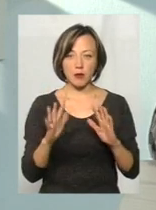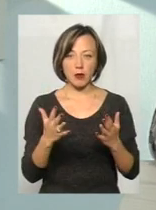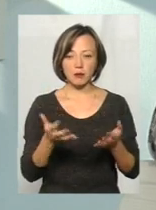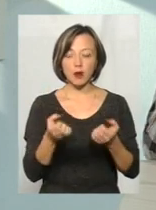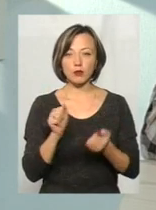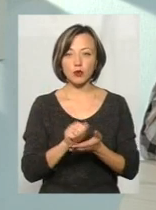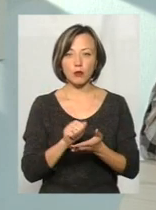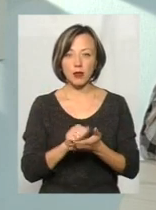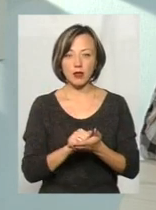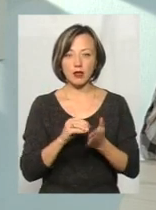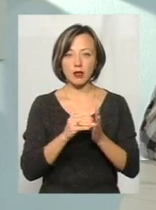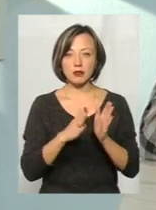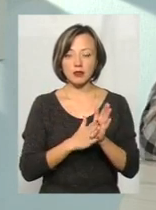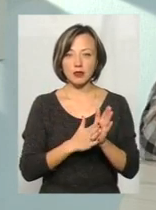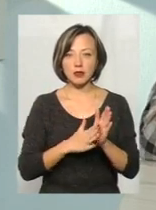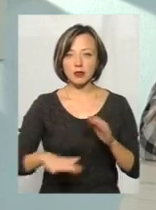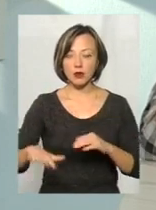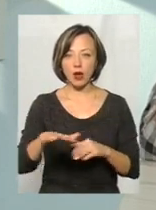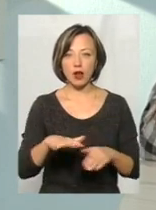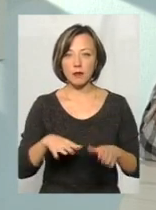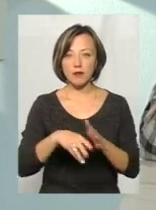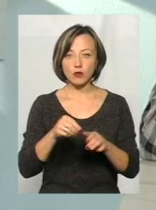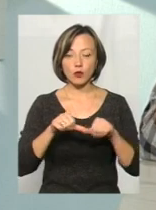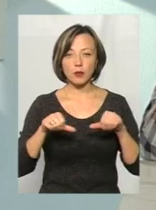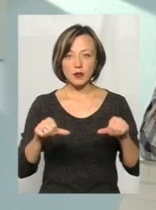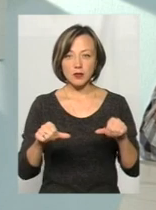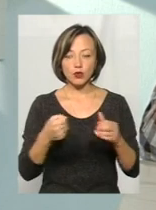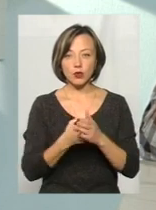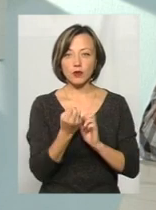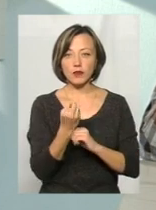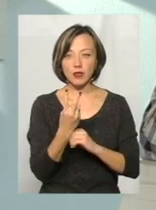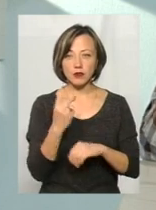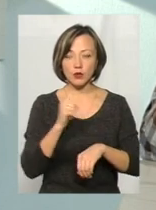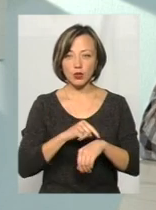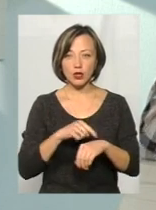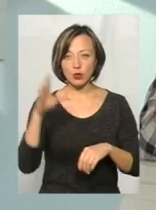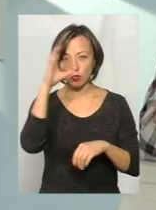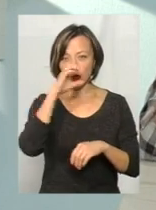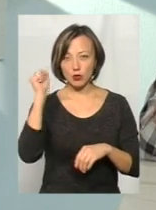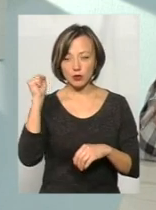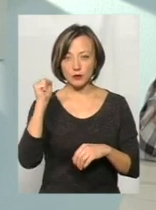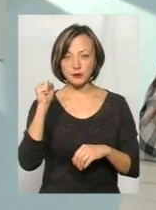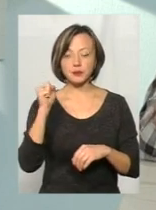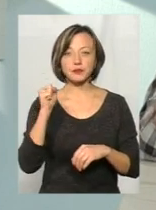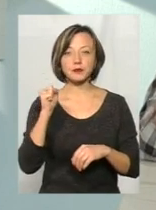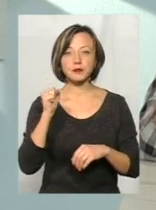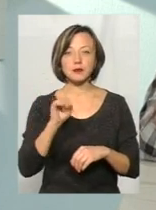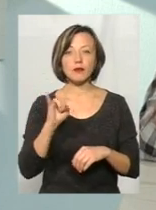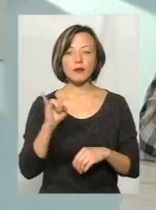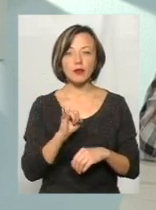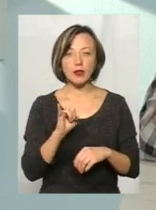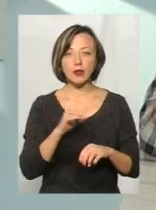прийом документів на реєстрацію територіальними виборчими комісіями, встановлені до 12-ї години ночі, ну, то до 23-59. І